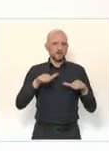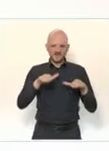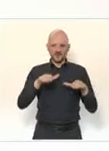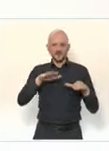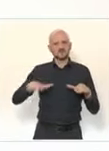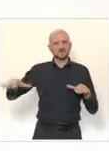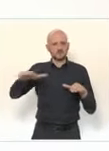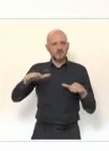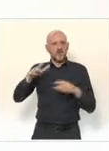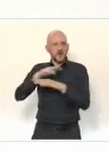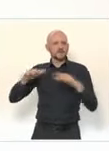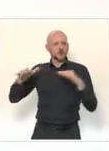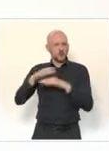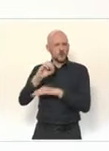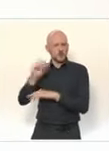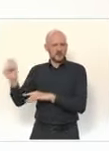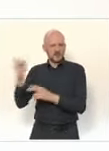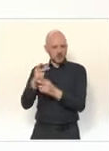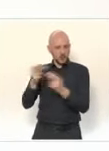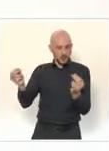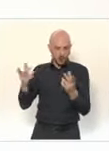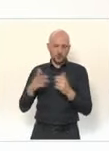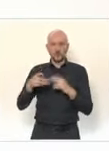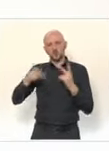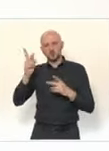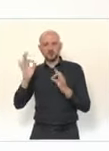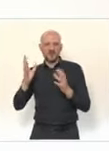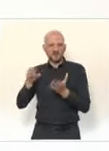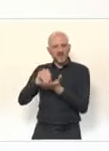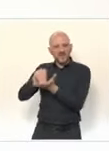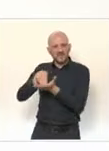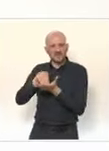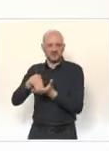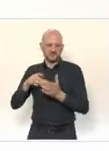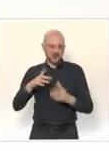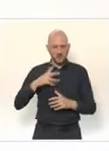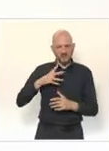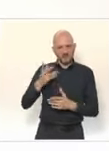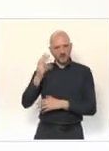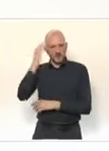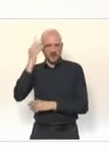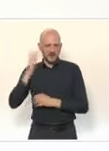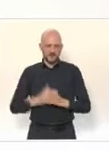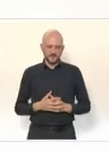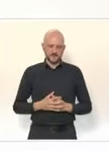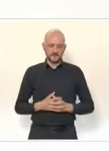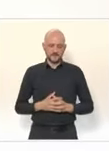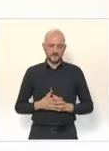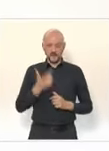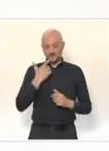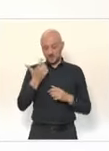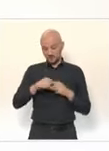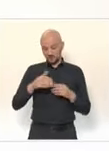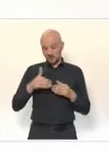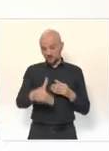numérique de travail sert davantage pour les échanges écrits avec les professeurs. Cette semaine du 26 avril doit permettre donc un retour de